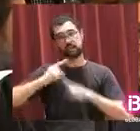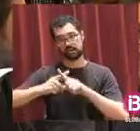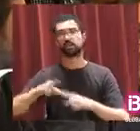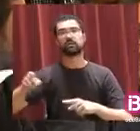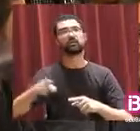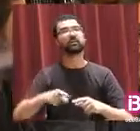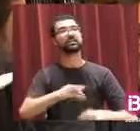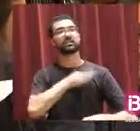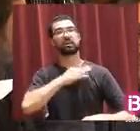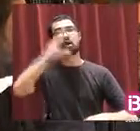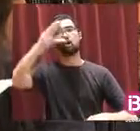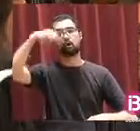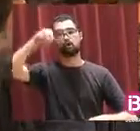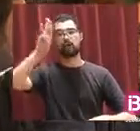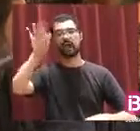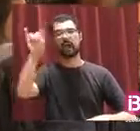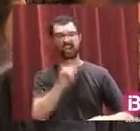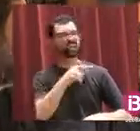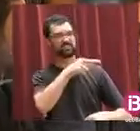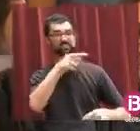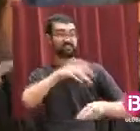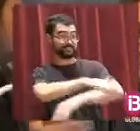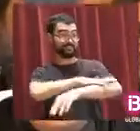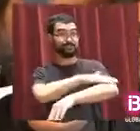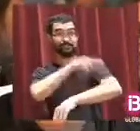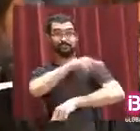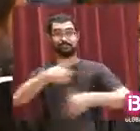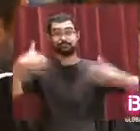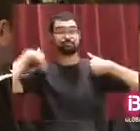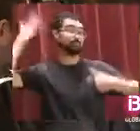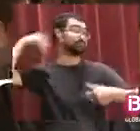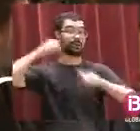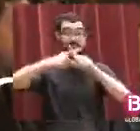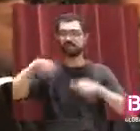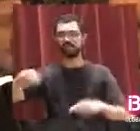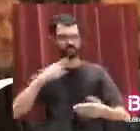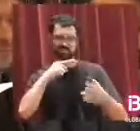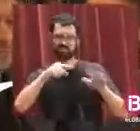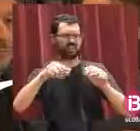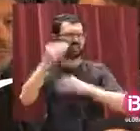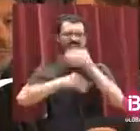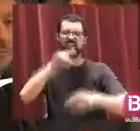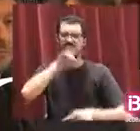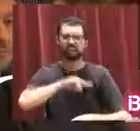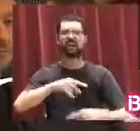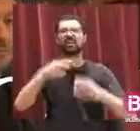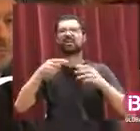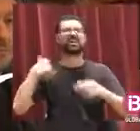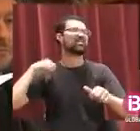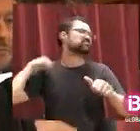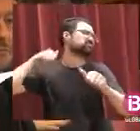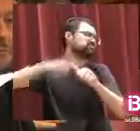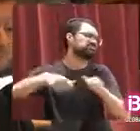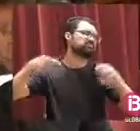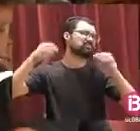que la situació dels abocaments era insostenible, la qualificava d'estructural i deia que el problema dels abocaments d'aigües residuals a Palma